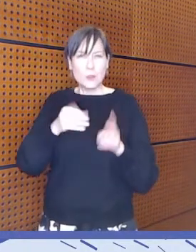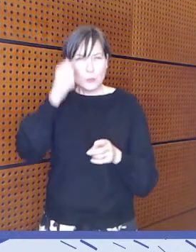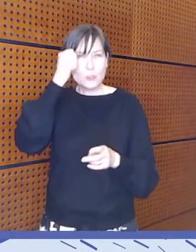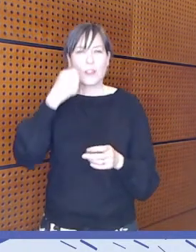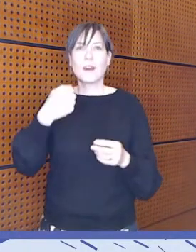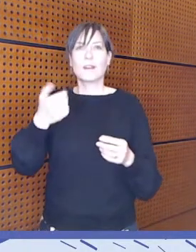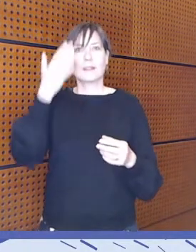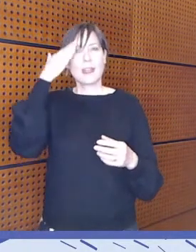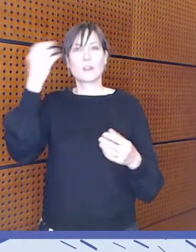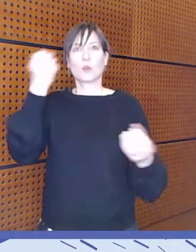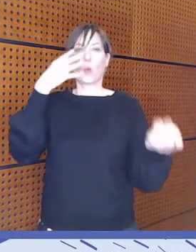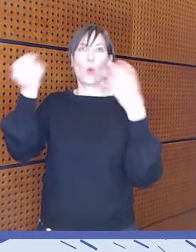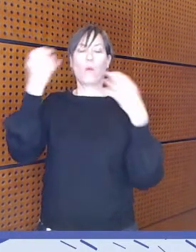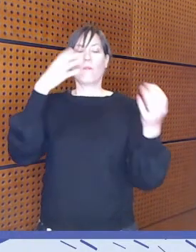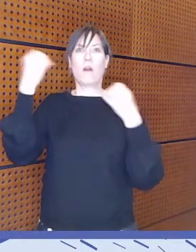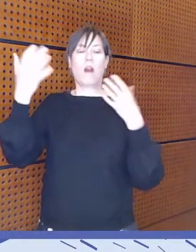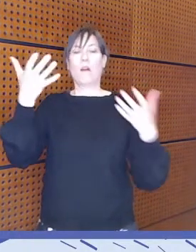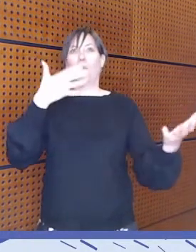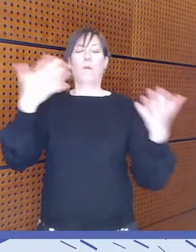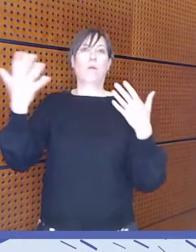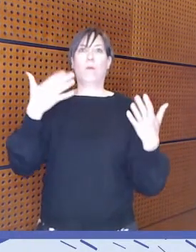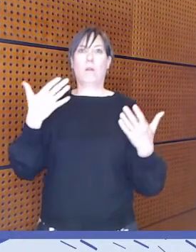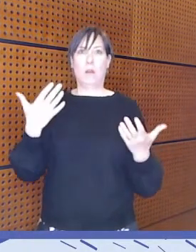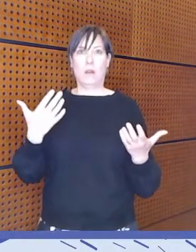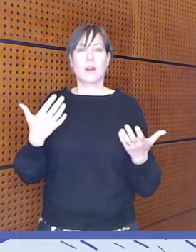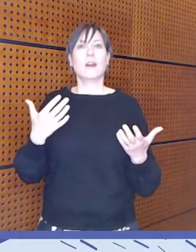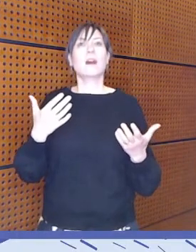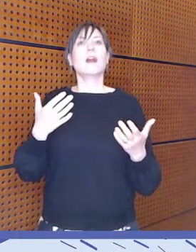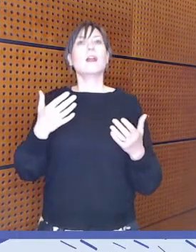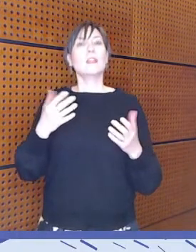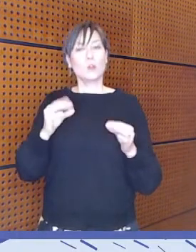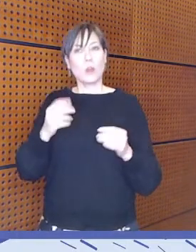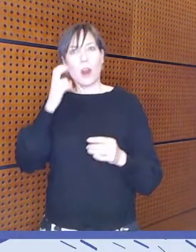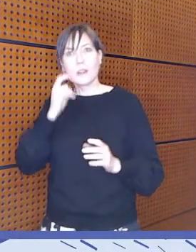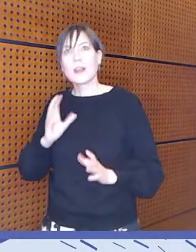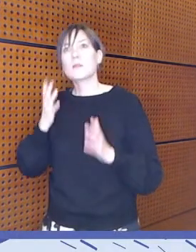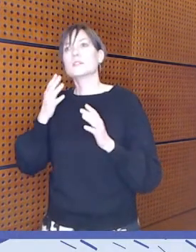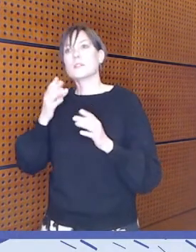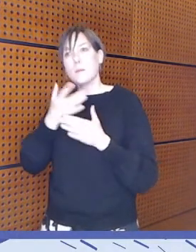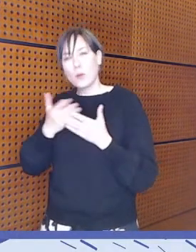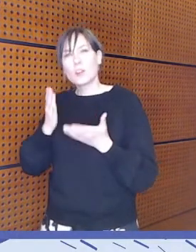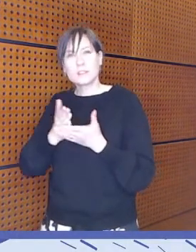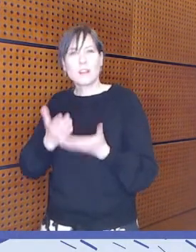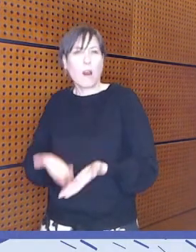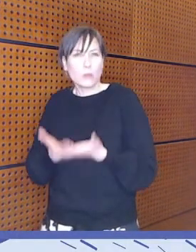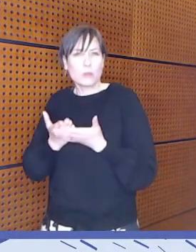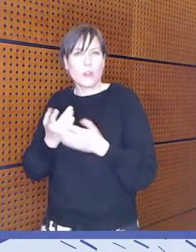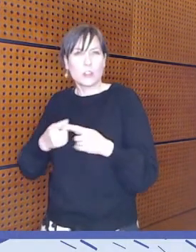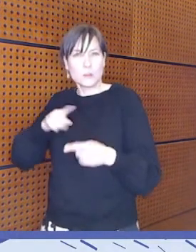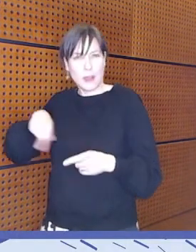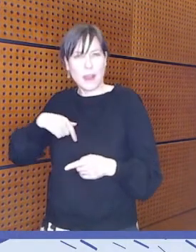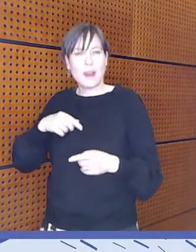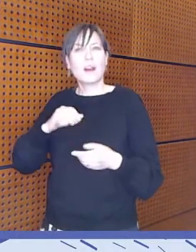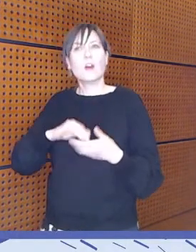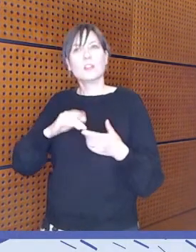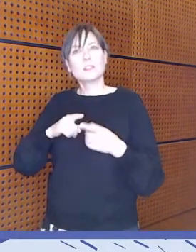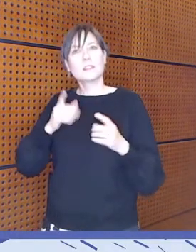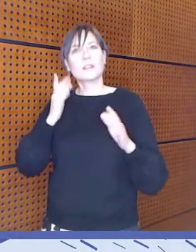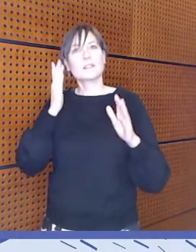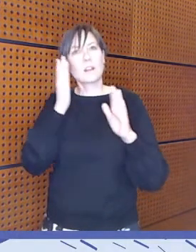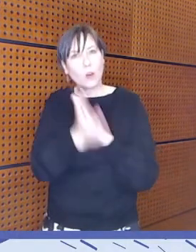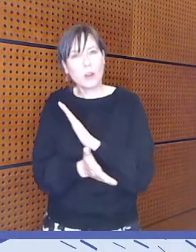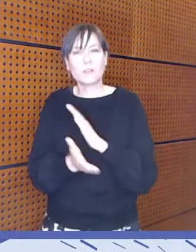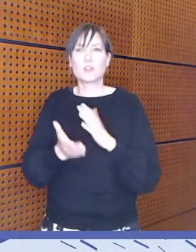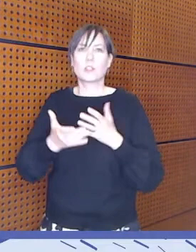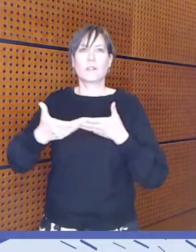eletään, niin tosi moni näistä asioista auttaisi meitä kaikkia arjessa. Sellainen saavutettava kommunikaatio.